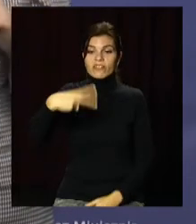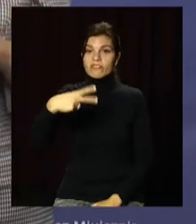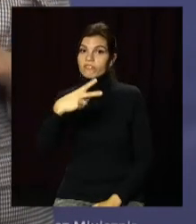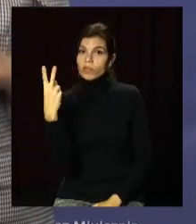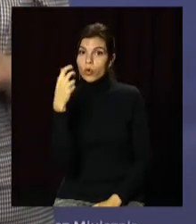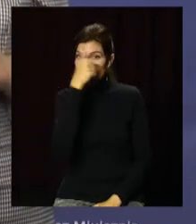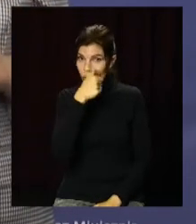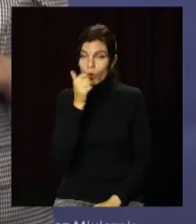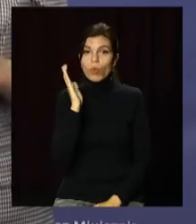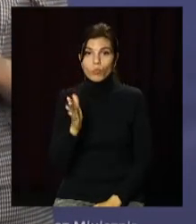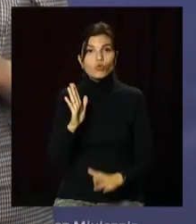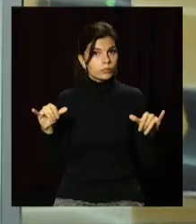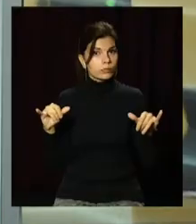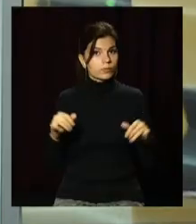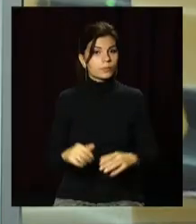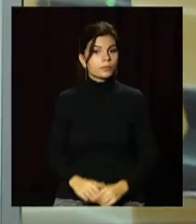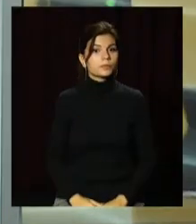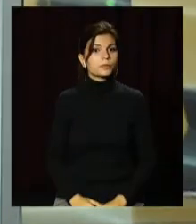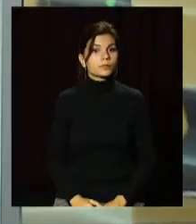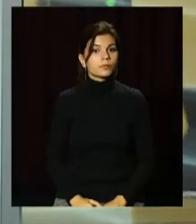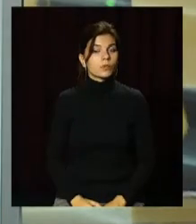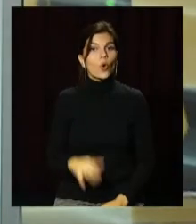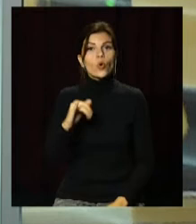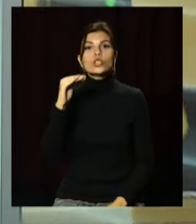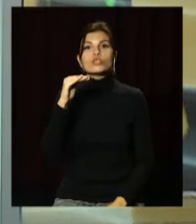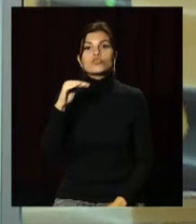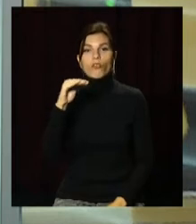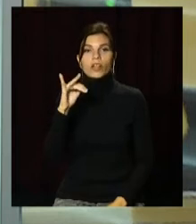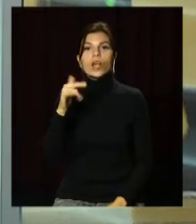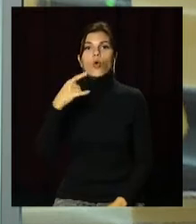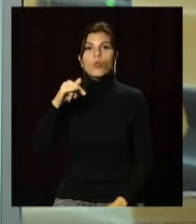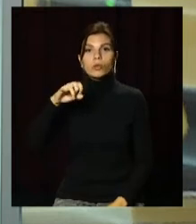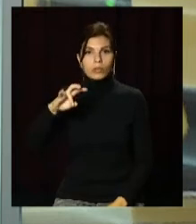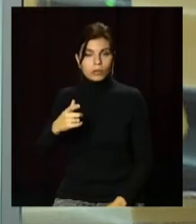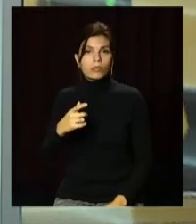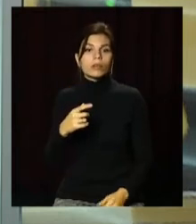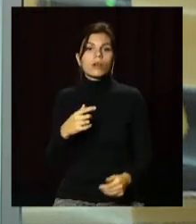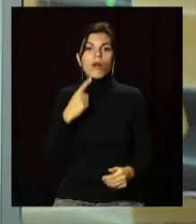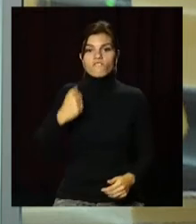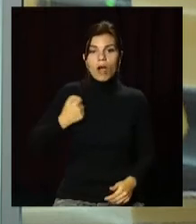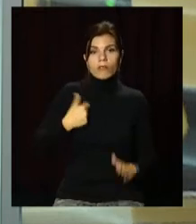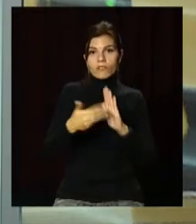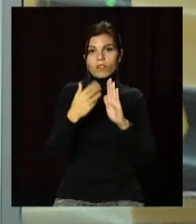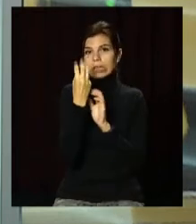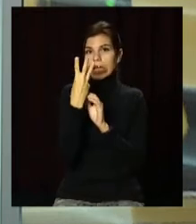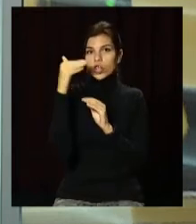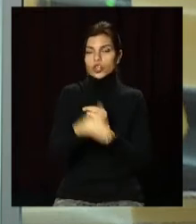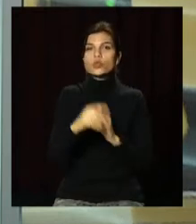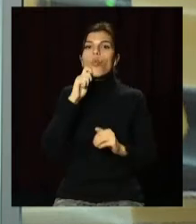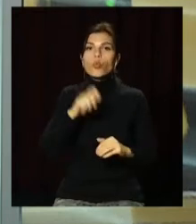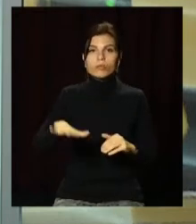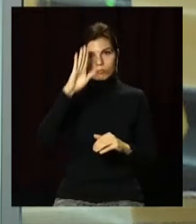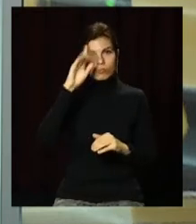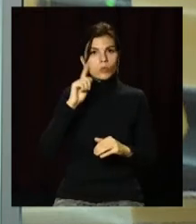році будуть тільки збільшені. У жовтні-грудні поточного року в армію призвуть понад 13 тисяч українців.